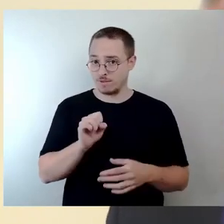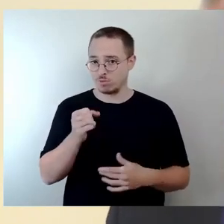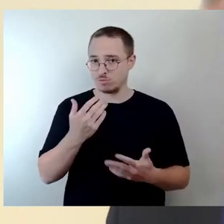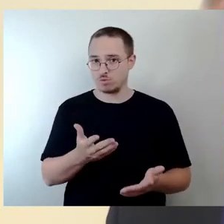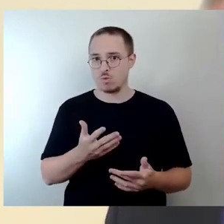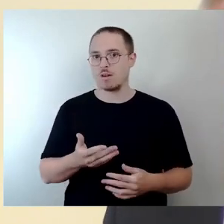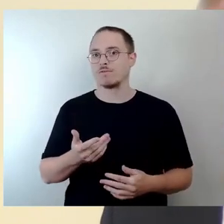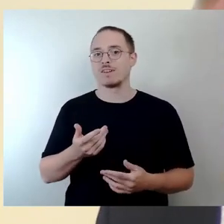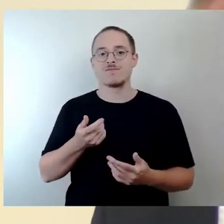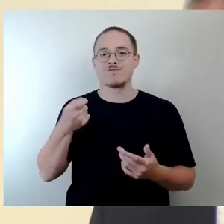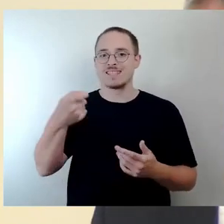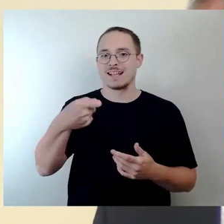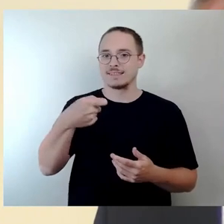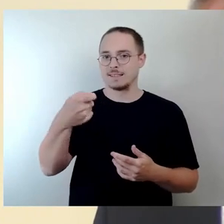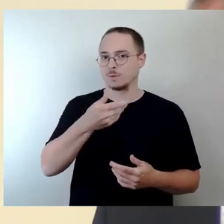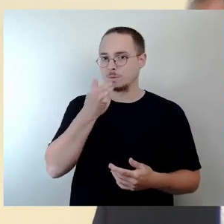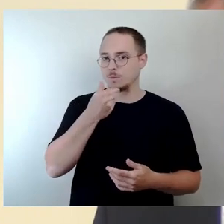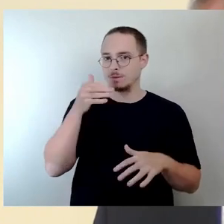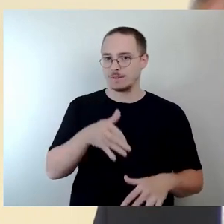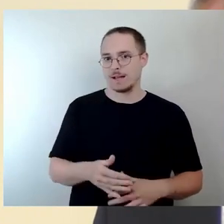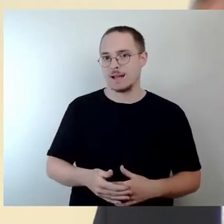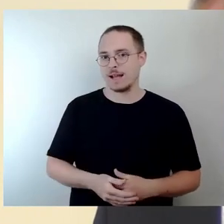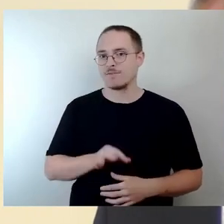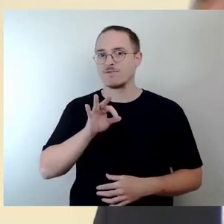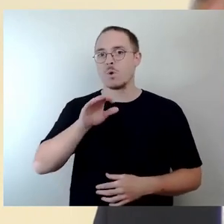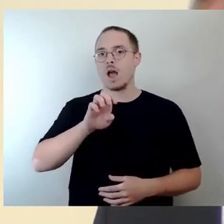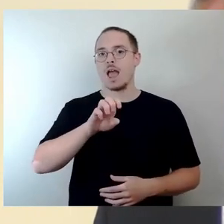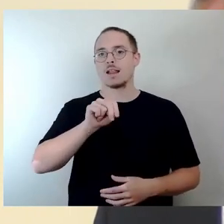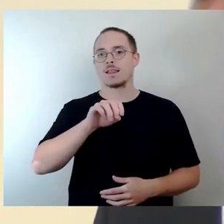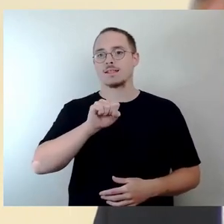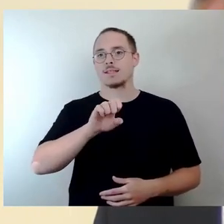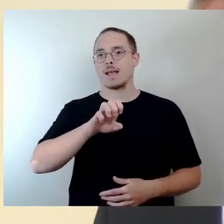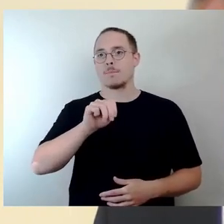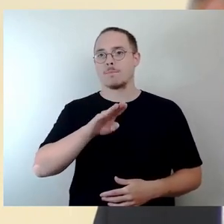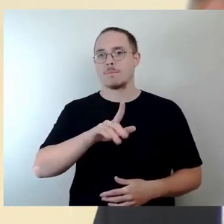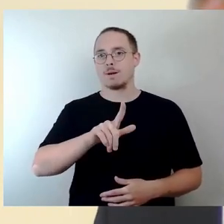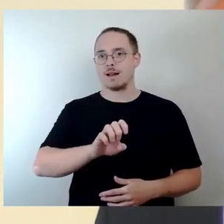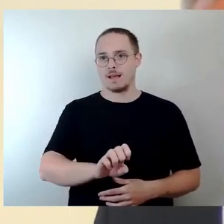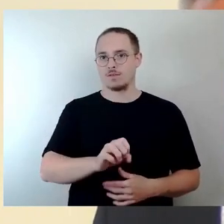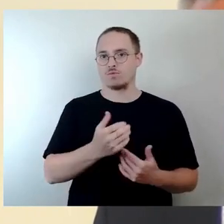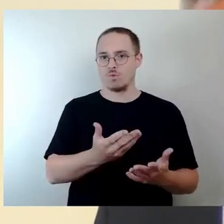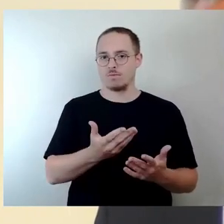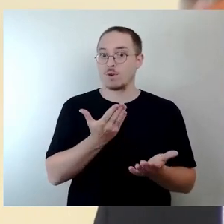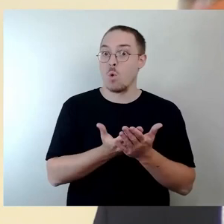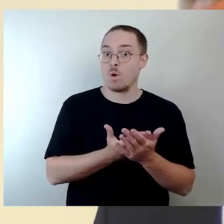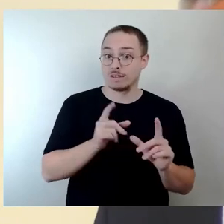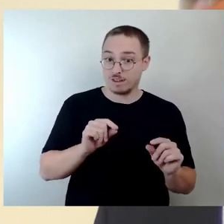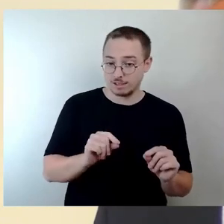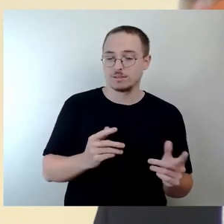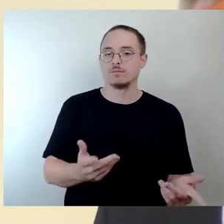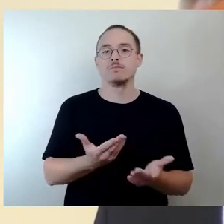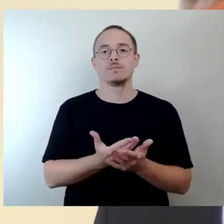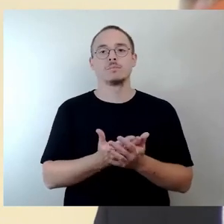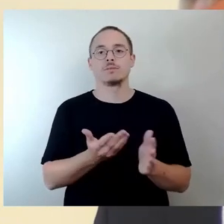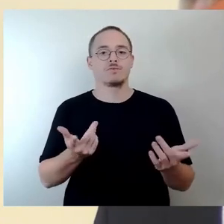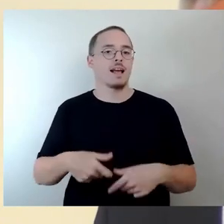für Ensembles. Das heißt ganz konkret Wegfall von Kooperationsangeboten in Kindertageseinrichtungen und